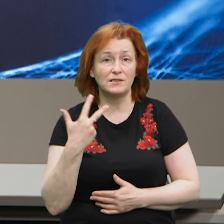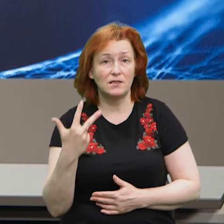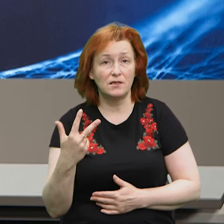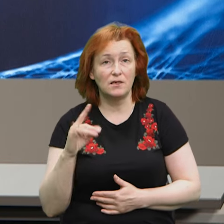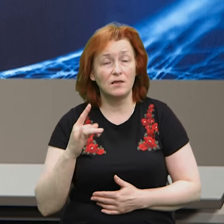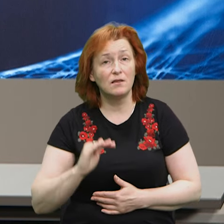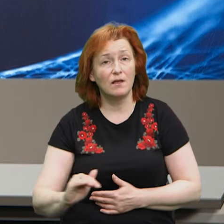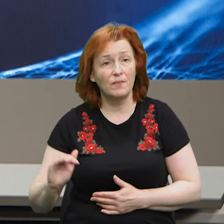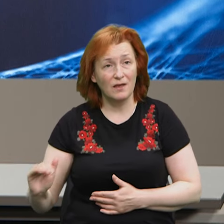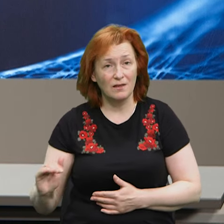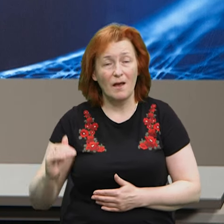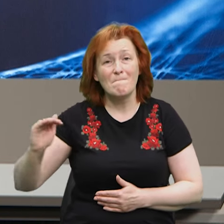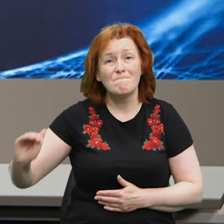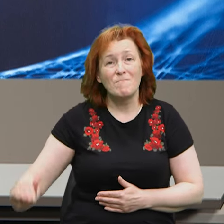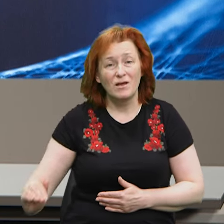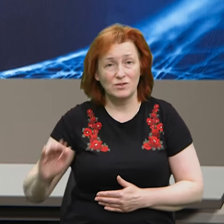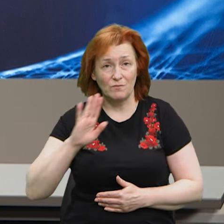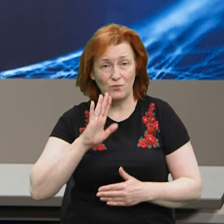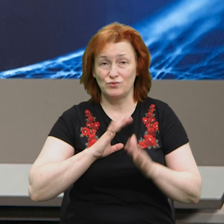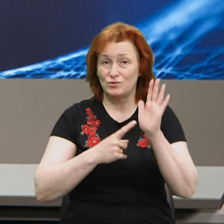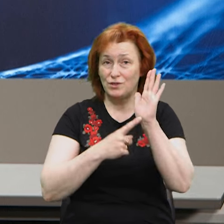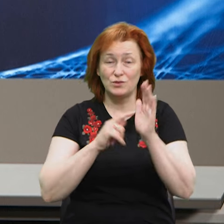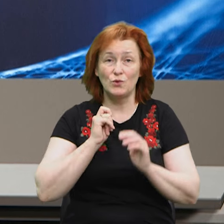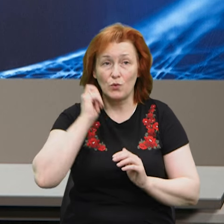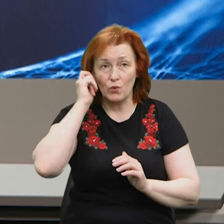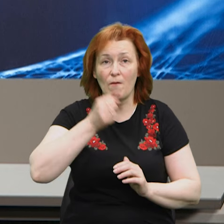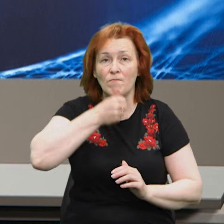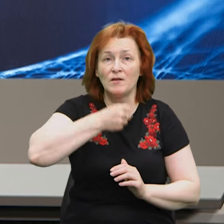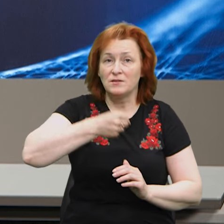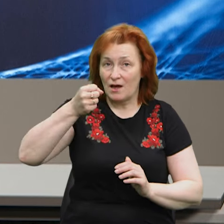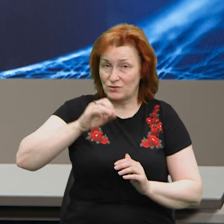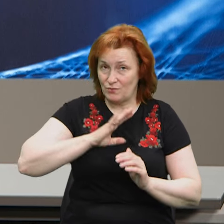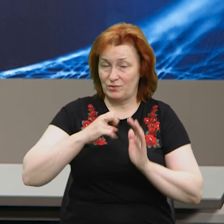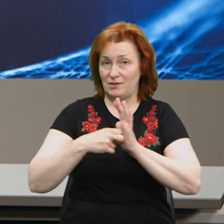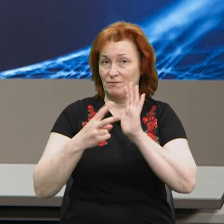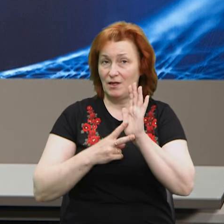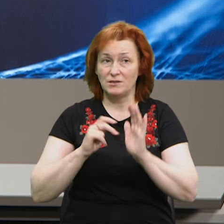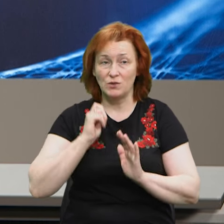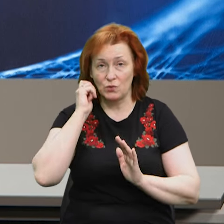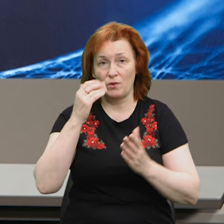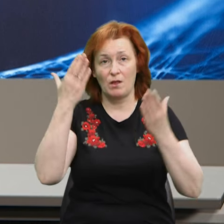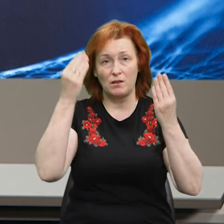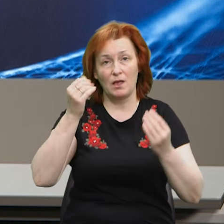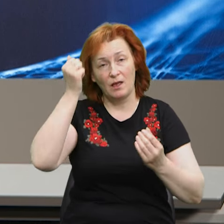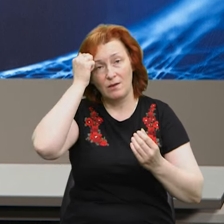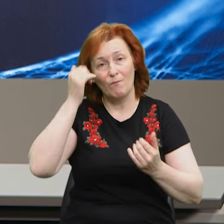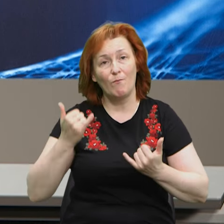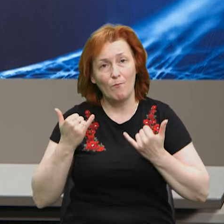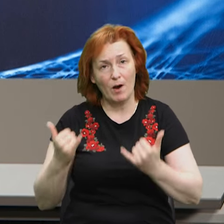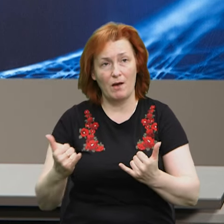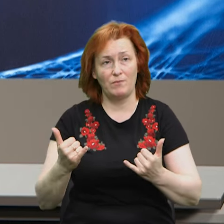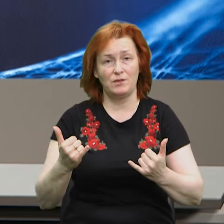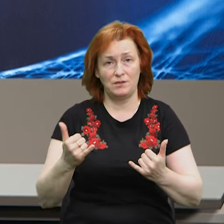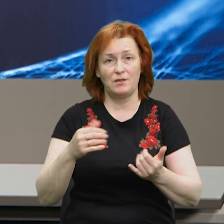дитини. Найменшій дівчинці було 6 років, найстаршому хлопцю – 17. День пам'яті цих дітей відзначають щорічно